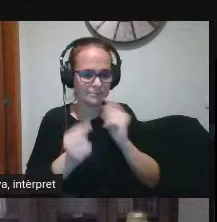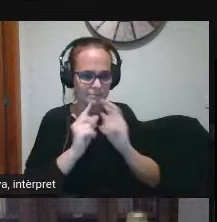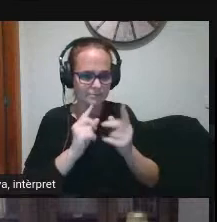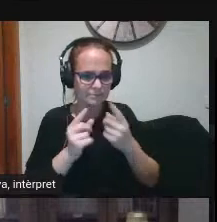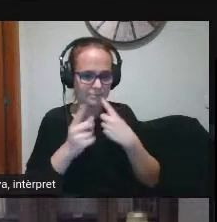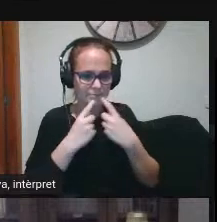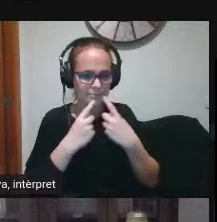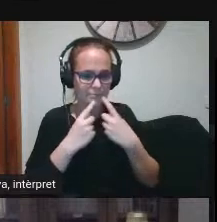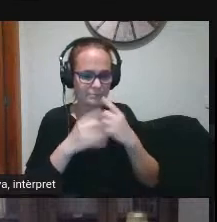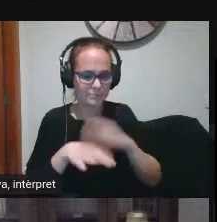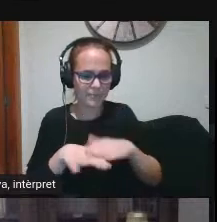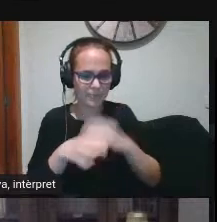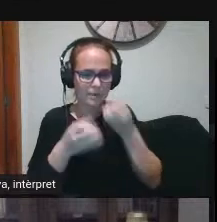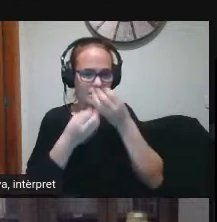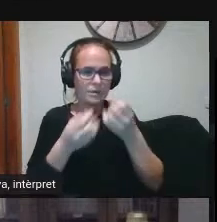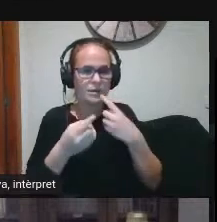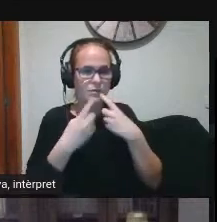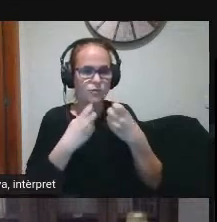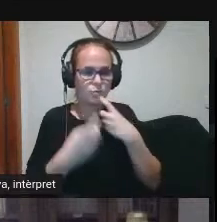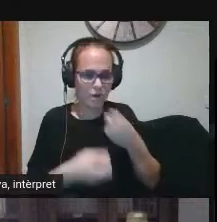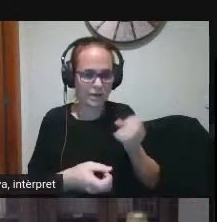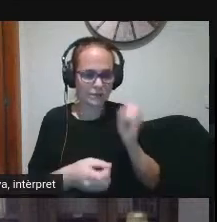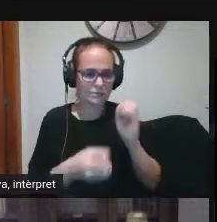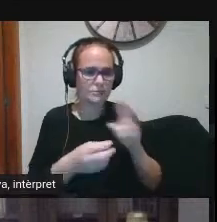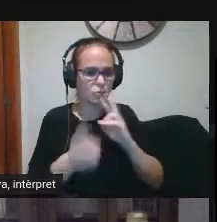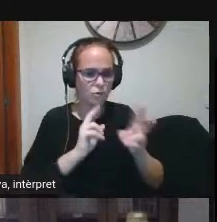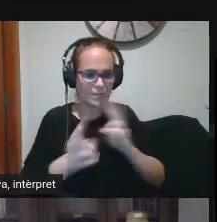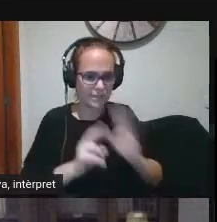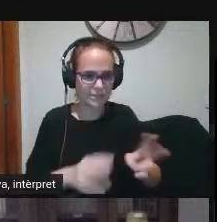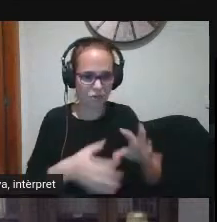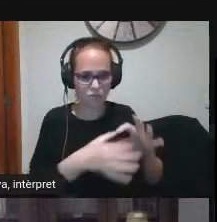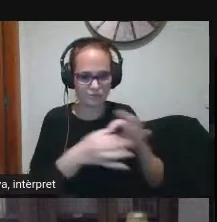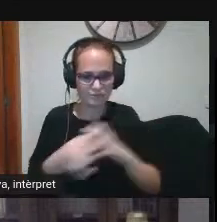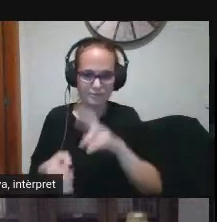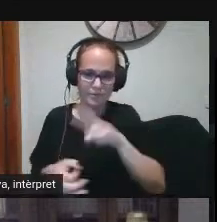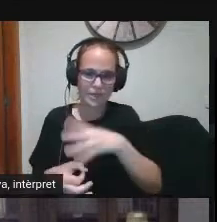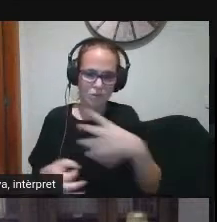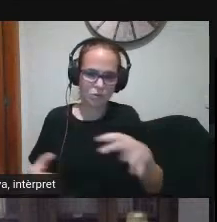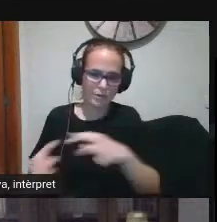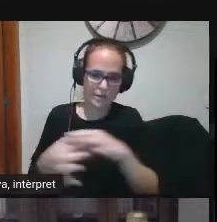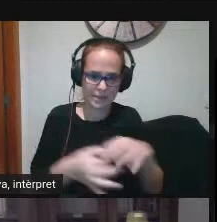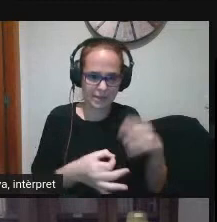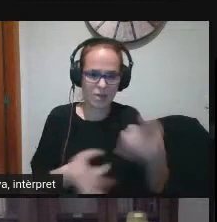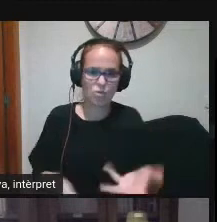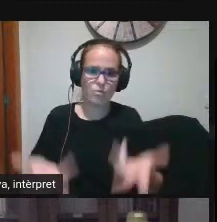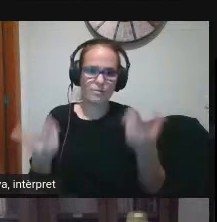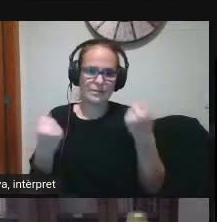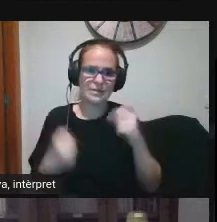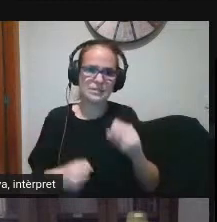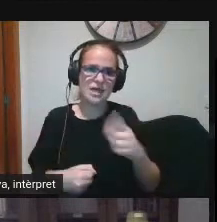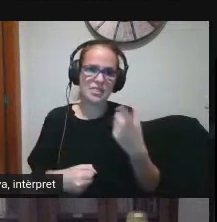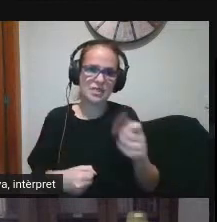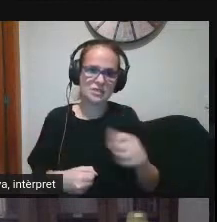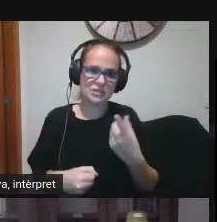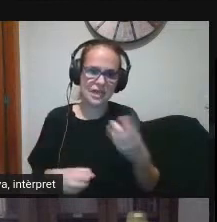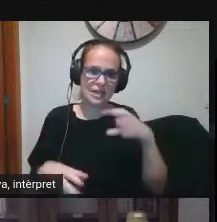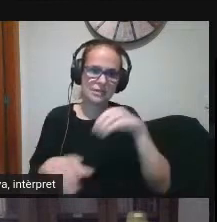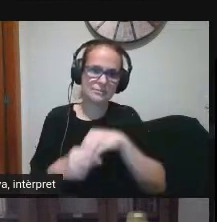aquesta diagnosi està basada en la rúbrica que hem vist fa un moment i que inclou tant la competència digital com la